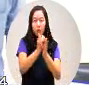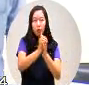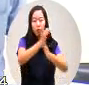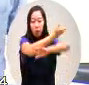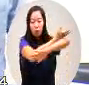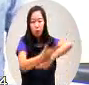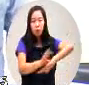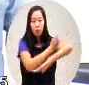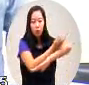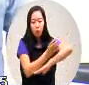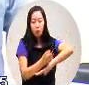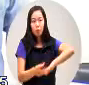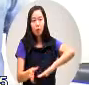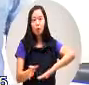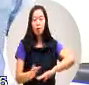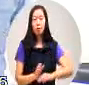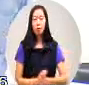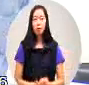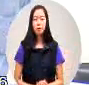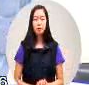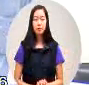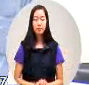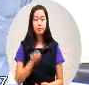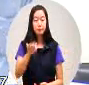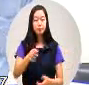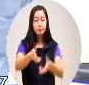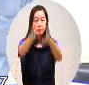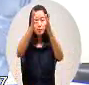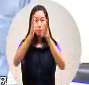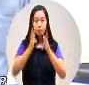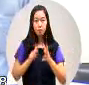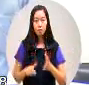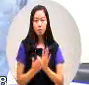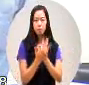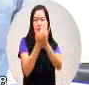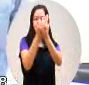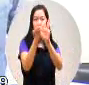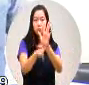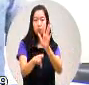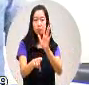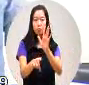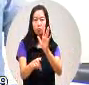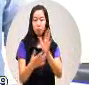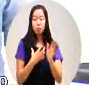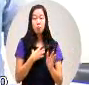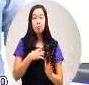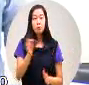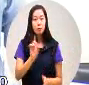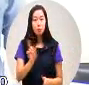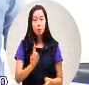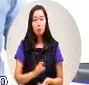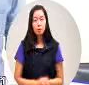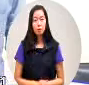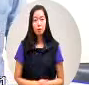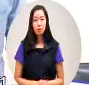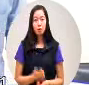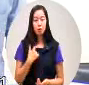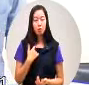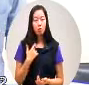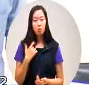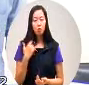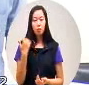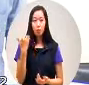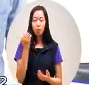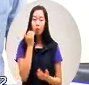越过去这个桥挡在这里会有哪些危险性挖你土石